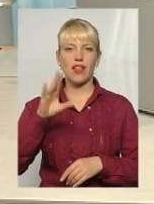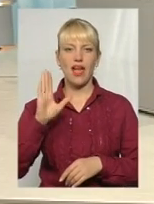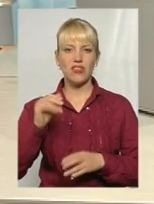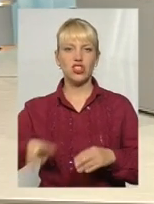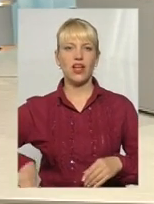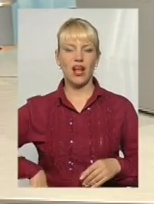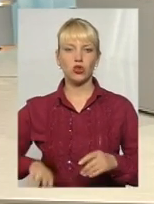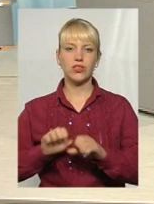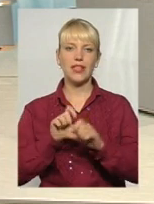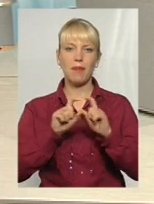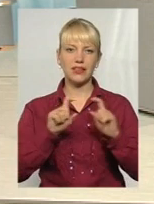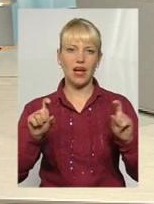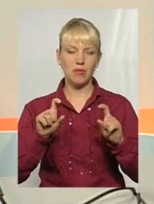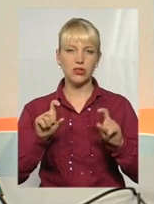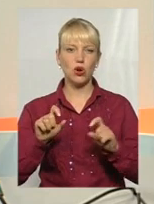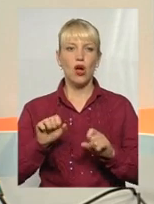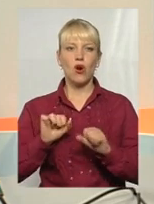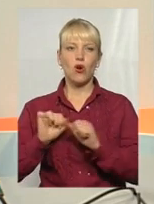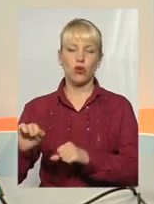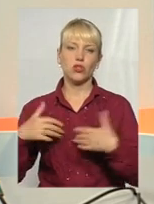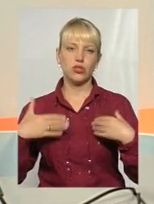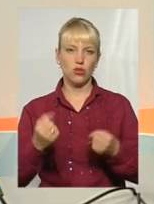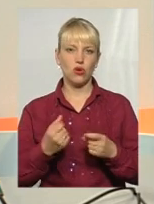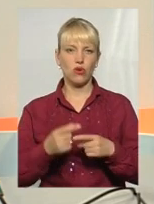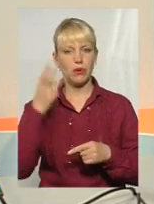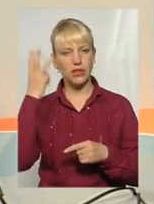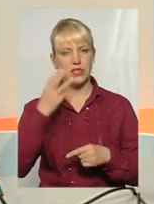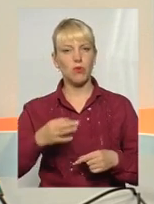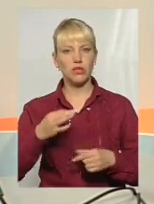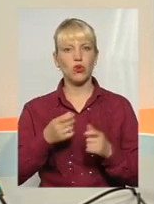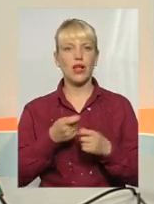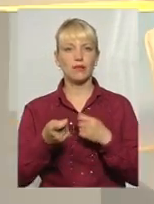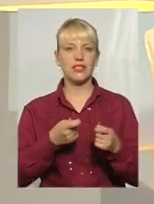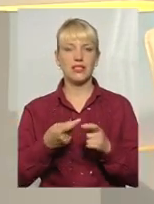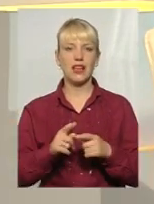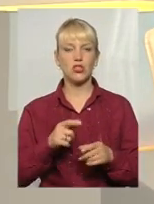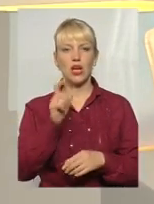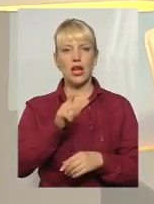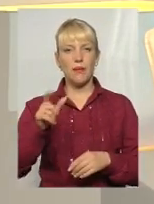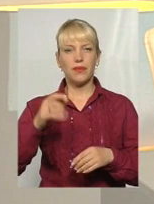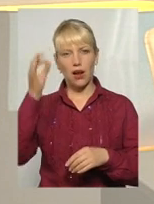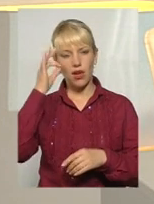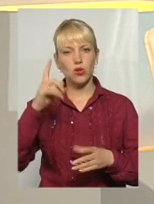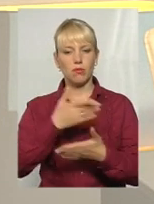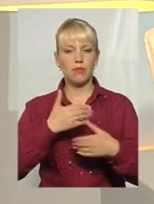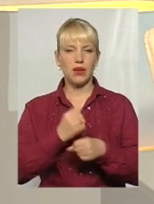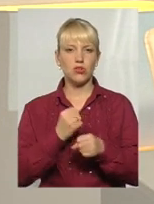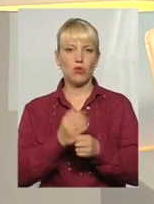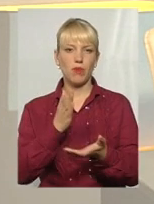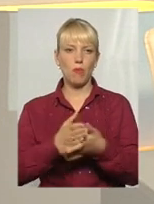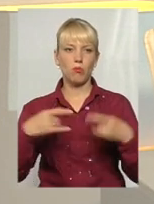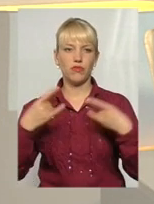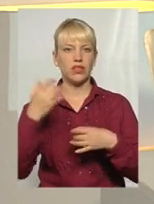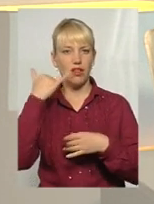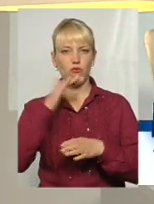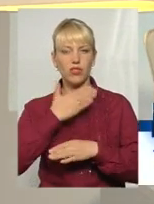департаменту охорони здоров'я Хмельницької облдержадміністрації. Доброго здоров'я, шановні гості. Глядачам, знову нагадую, працюємо для вас в прямому ефірі телефонний змінний